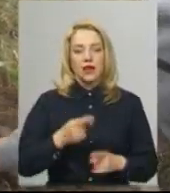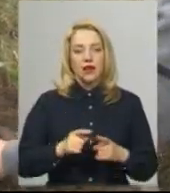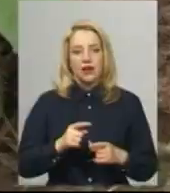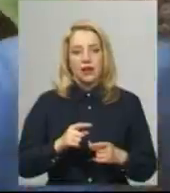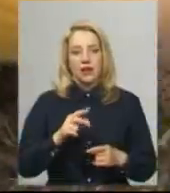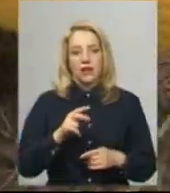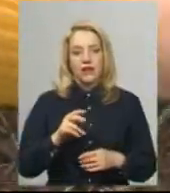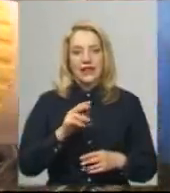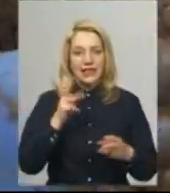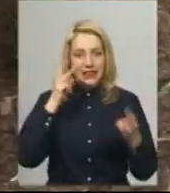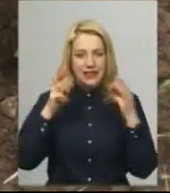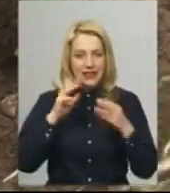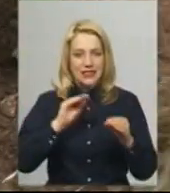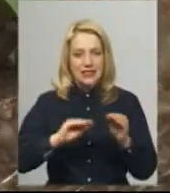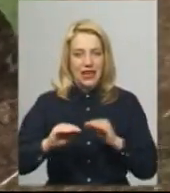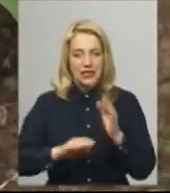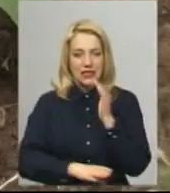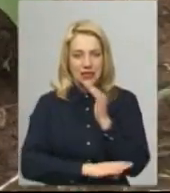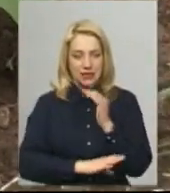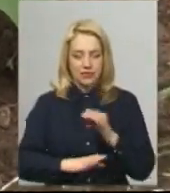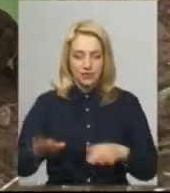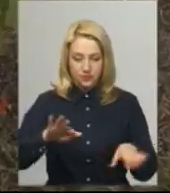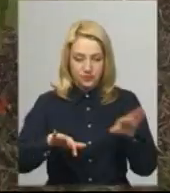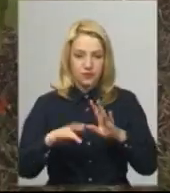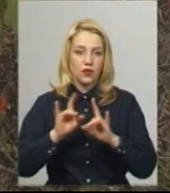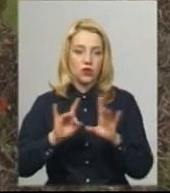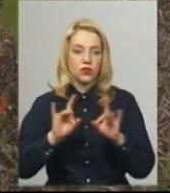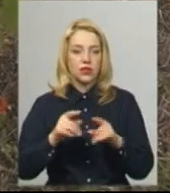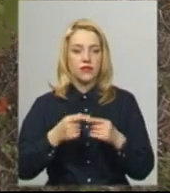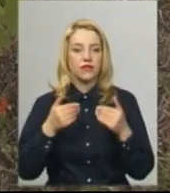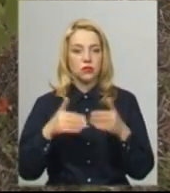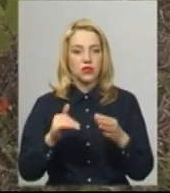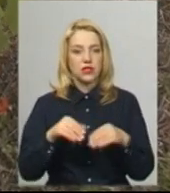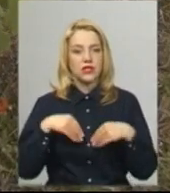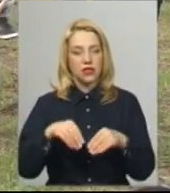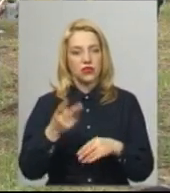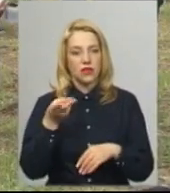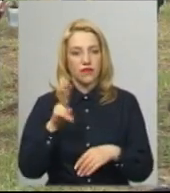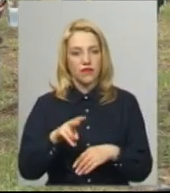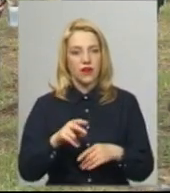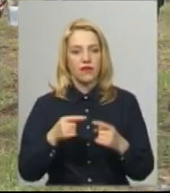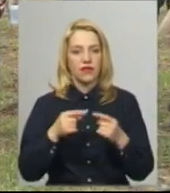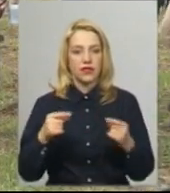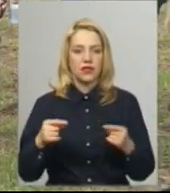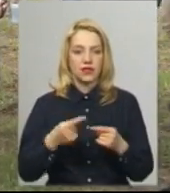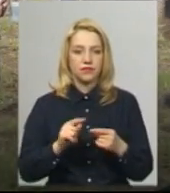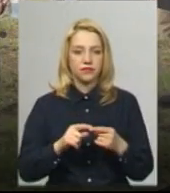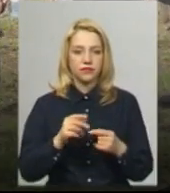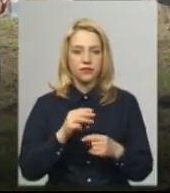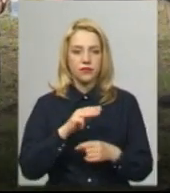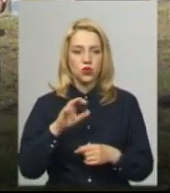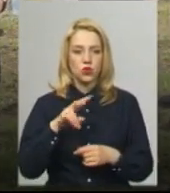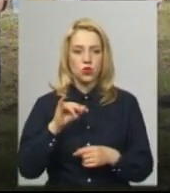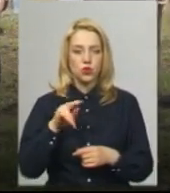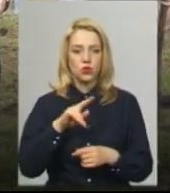парку і скверів міста Хмельницького Ірина Новачок каже, випускники ліцею висаджують сьогодні два види саджанців. «Жолоді вони зібрали в парку